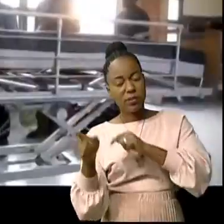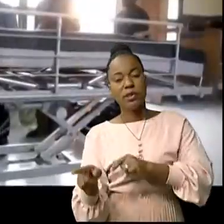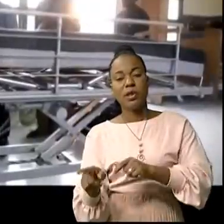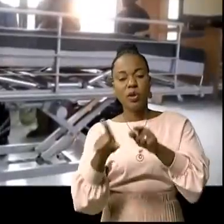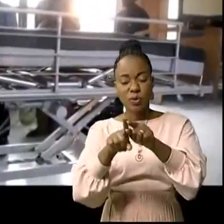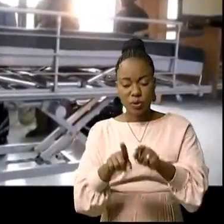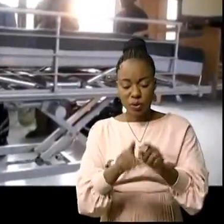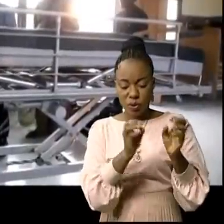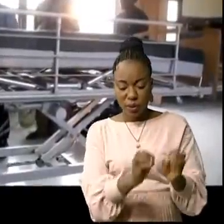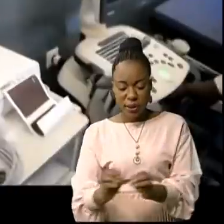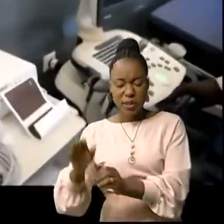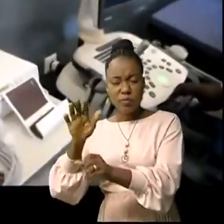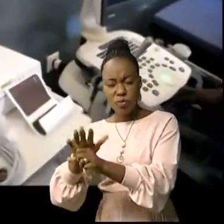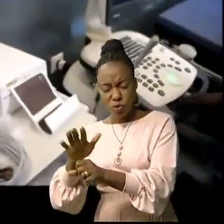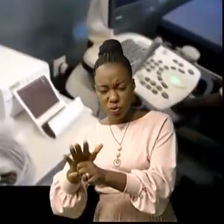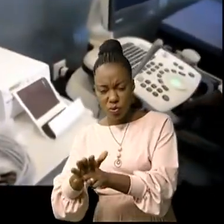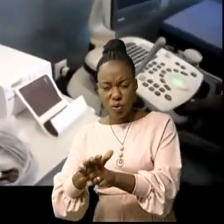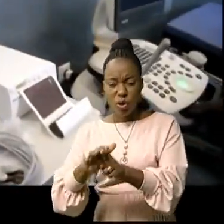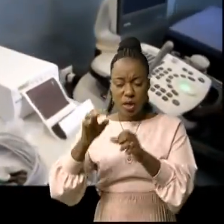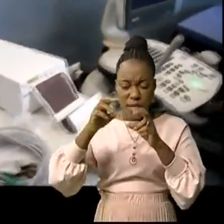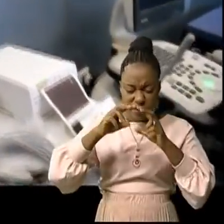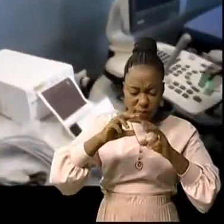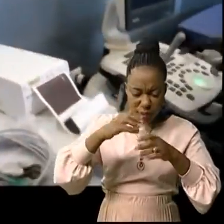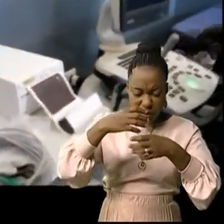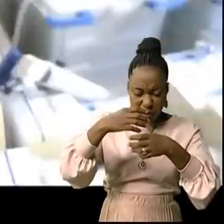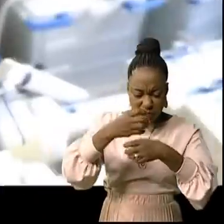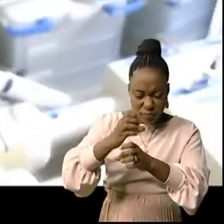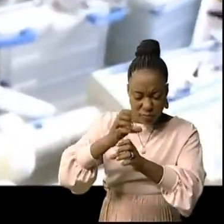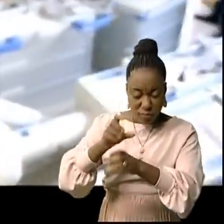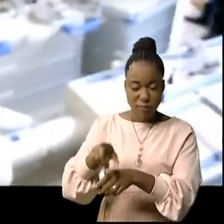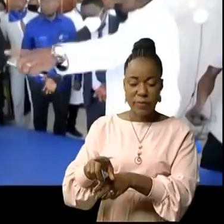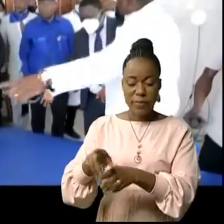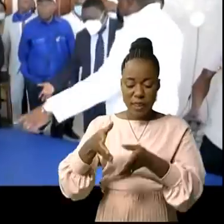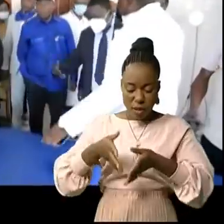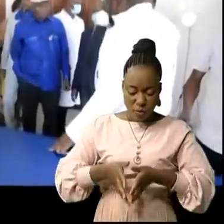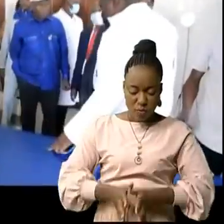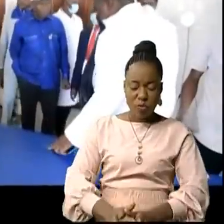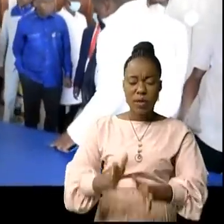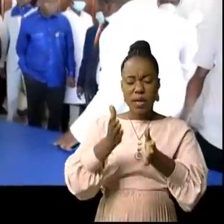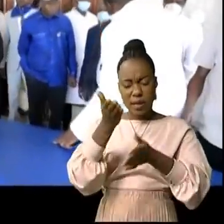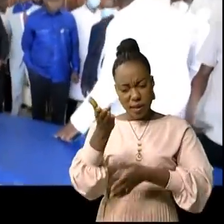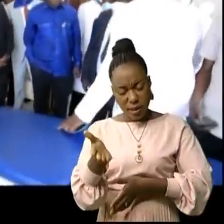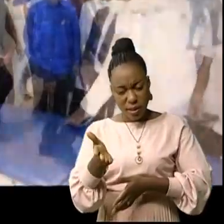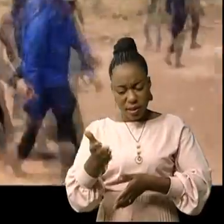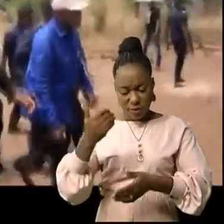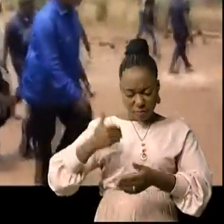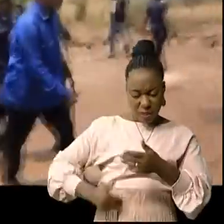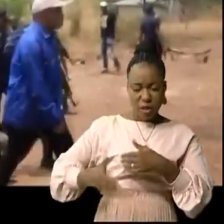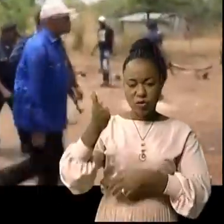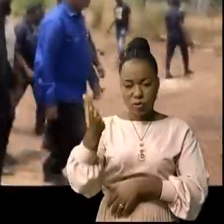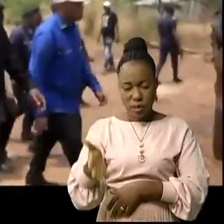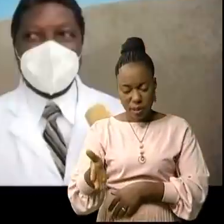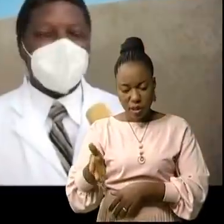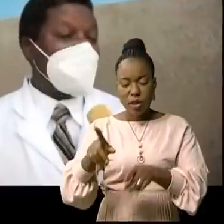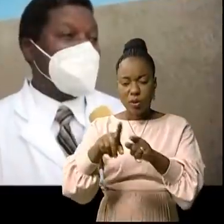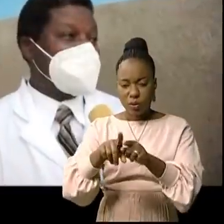notamment la pédiatrie, l'échographie, la radiologie. Docteur Jean-Pierre Bassaké, médecin-chef des divisions de la province